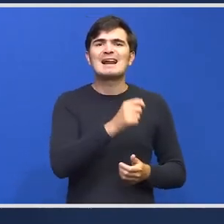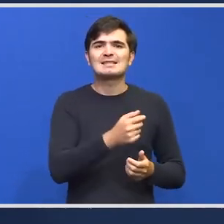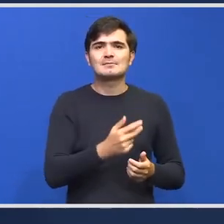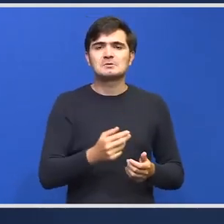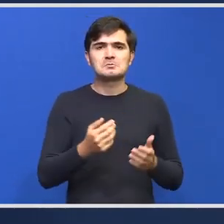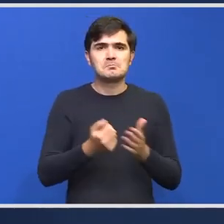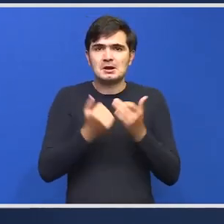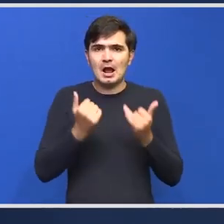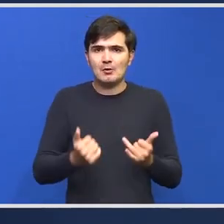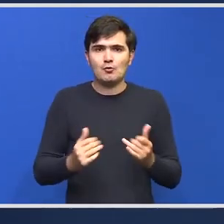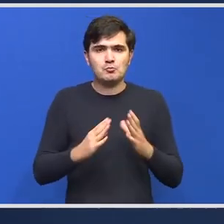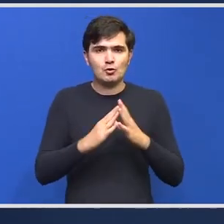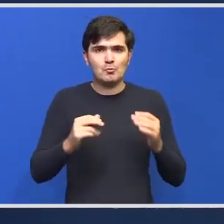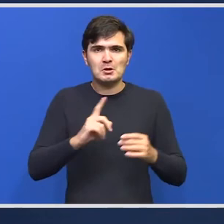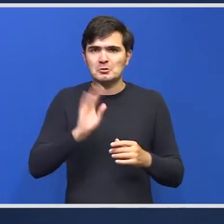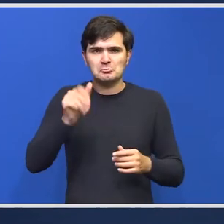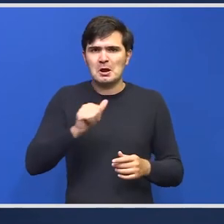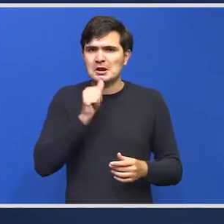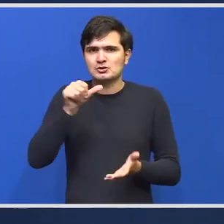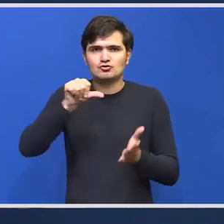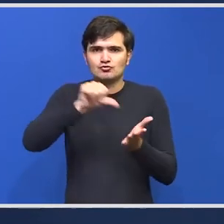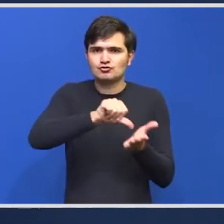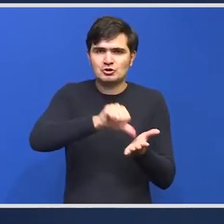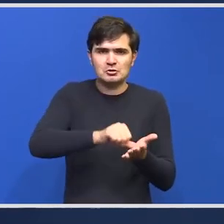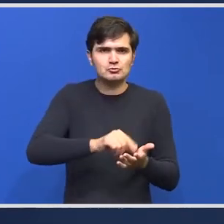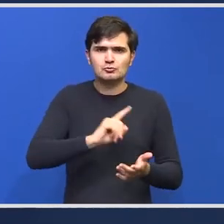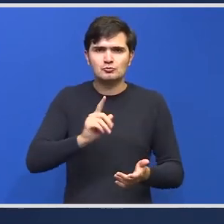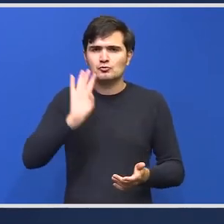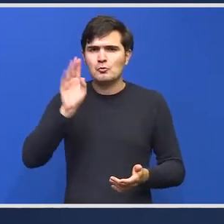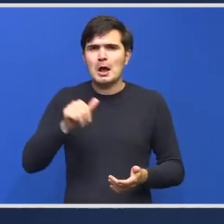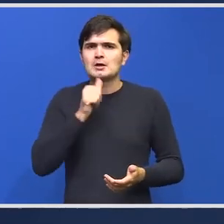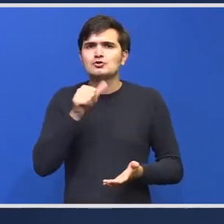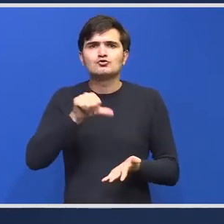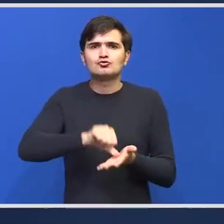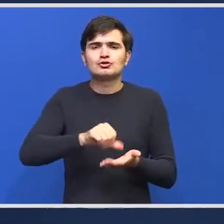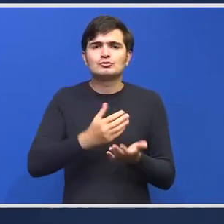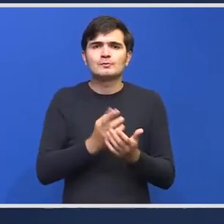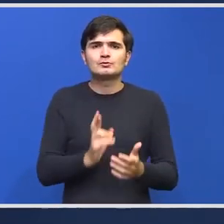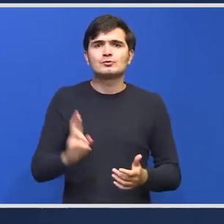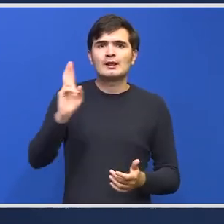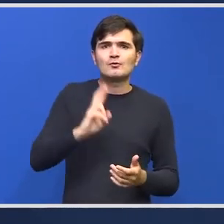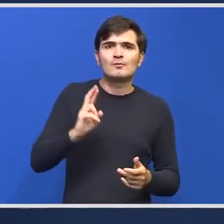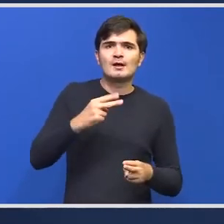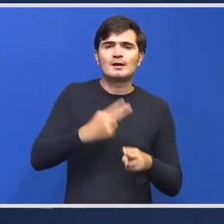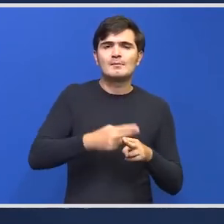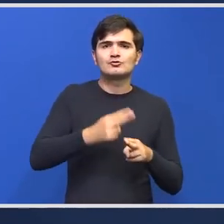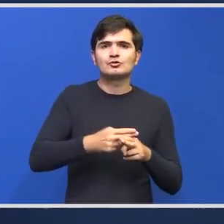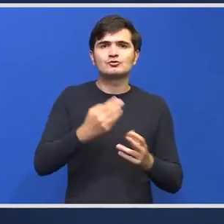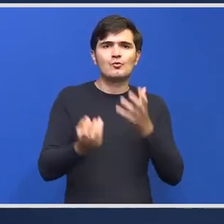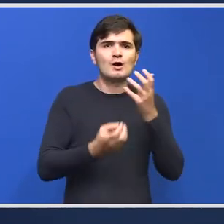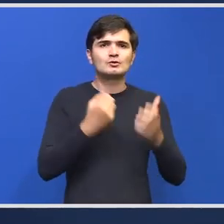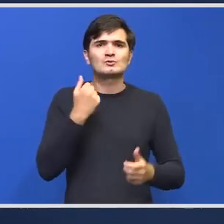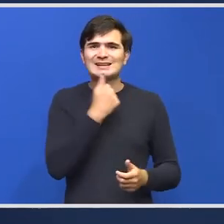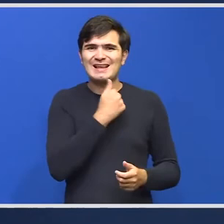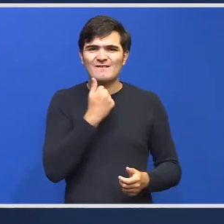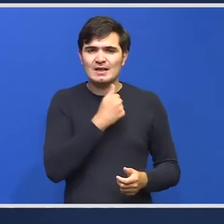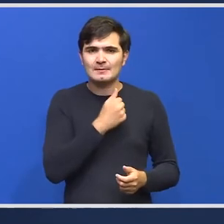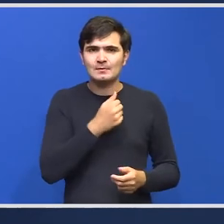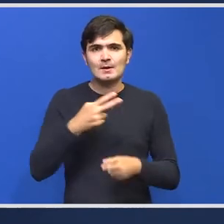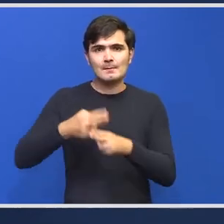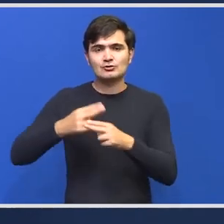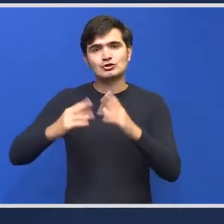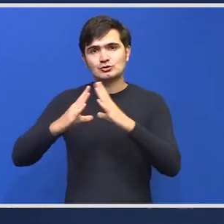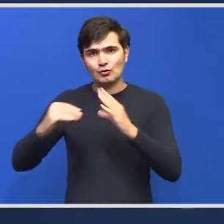are niciun centru cum nu are niciun centru de recuperare destinat pacienților cu arsuri severe Pacienții